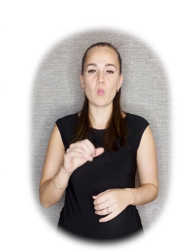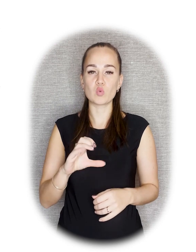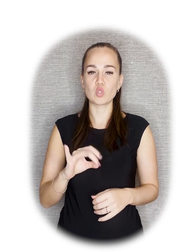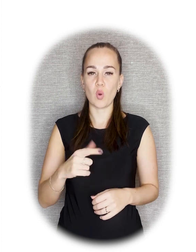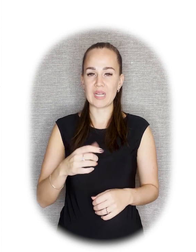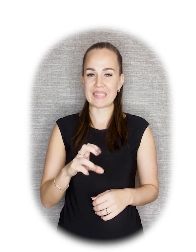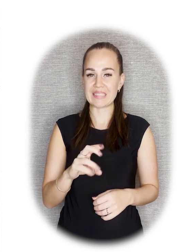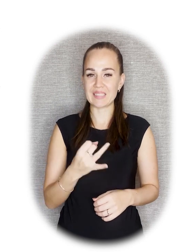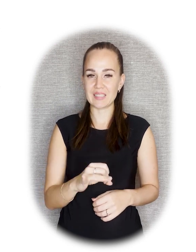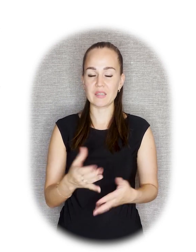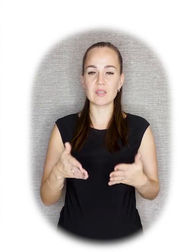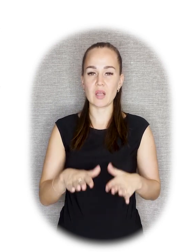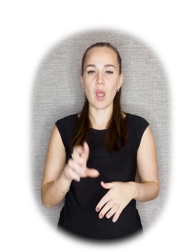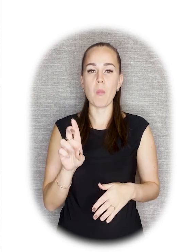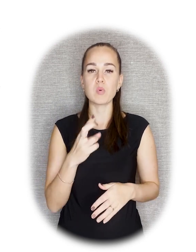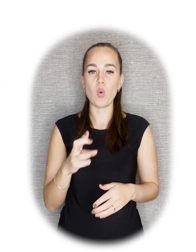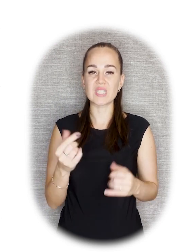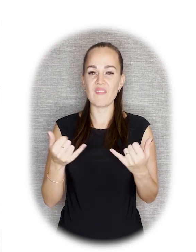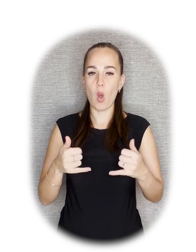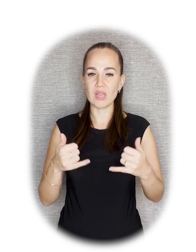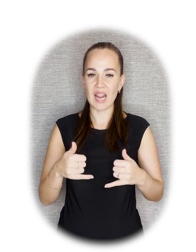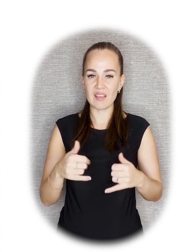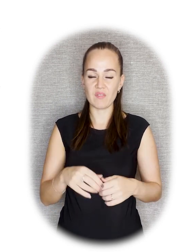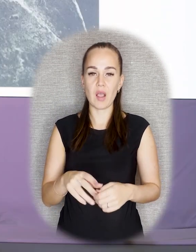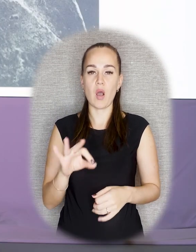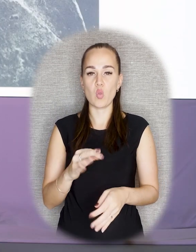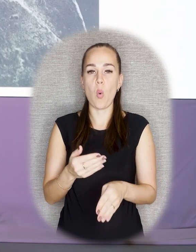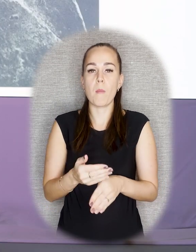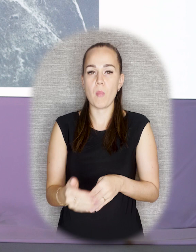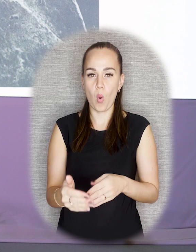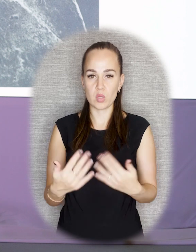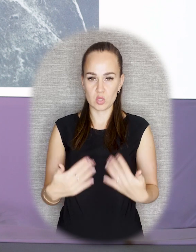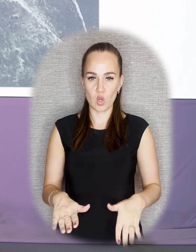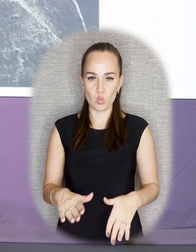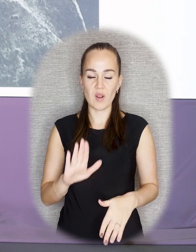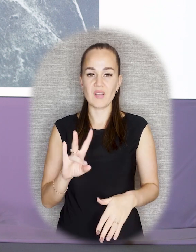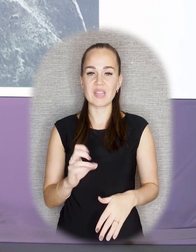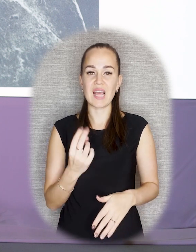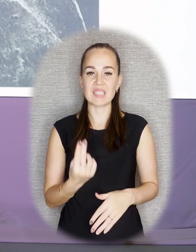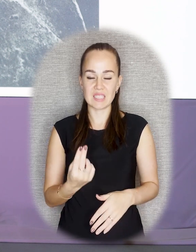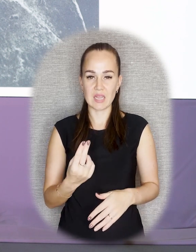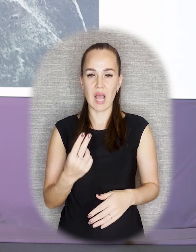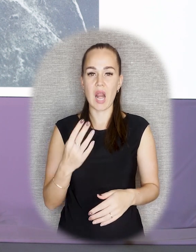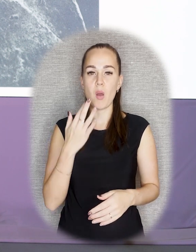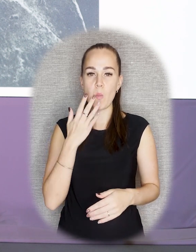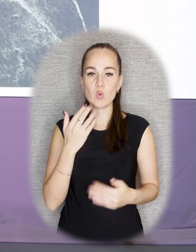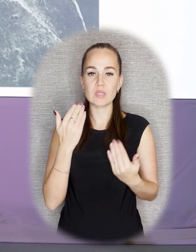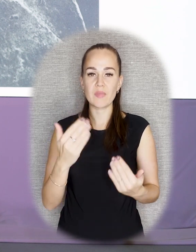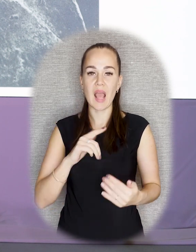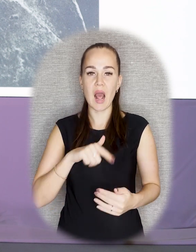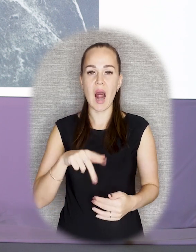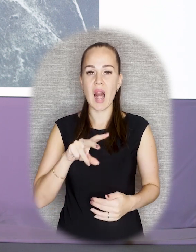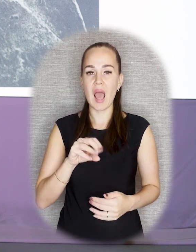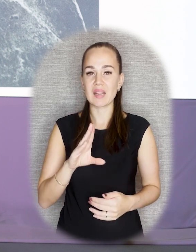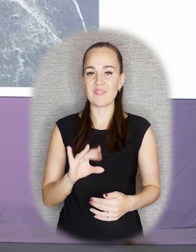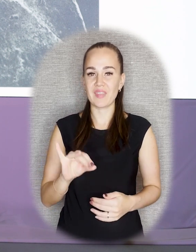Мусоргскому. Сохранилась бронзовая отливка, авторская, но более поздняя, в Национальном музее Латвии.